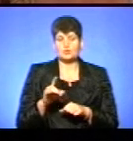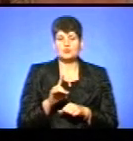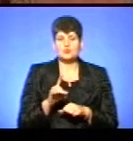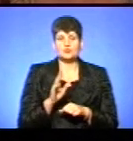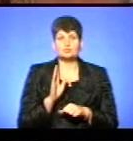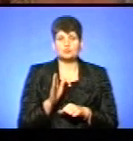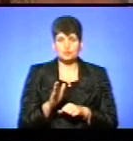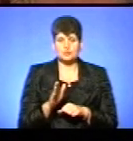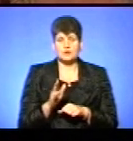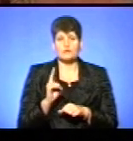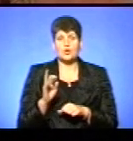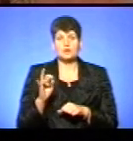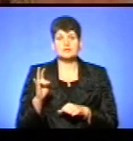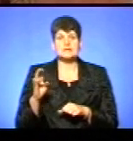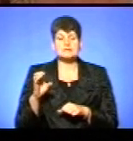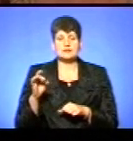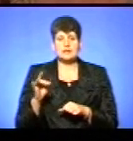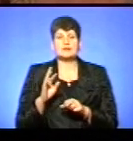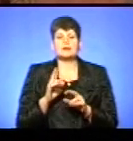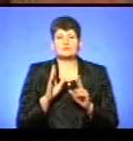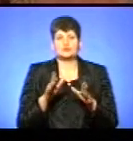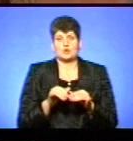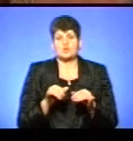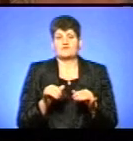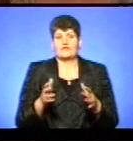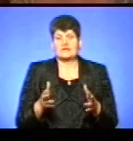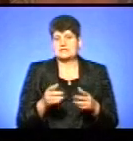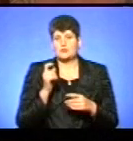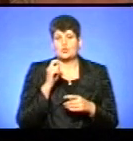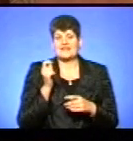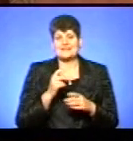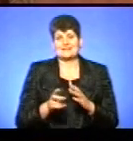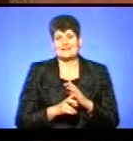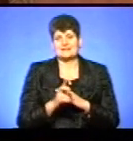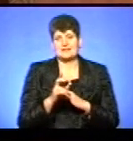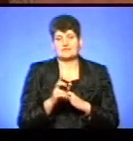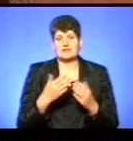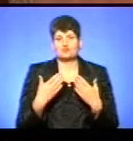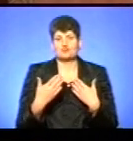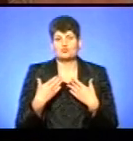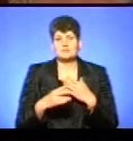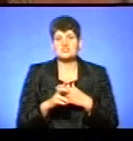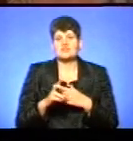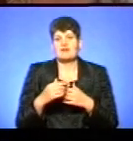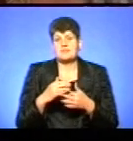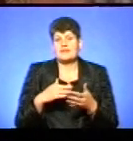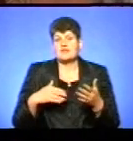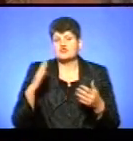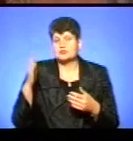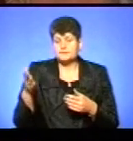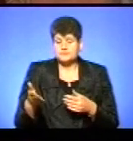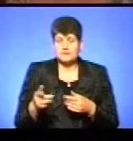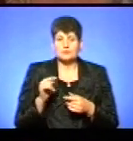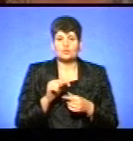буде з Константинополі, як буде розвиватися українська церква і стосунки між церквами далі. Тому, фактично,